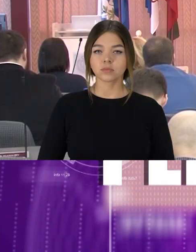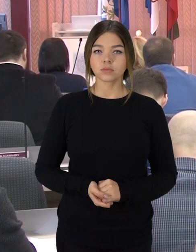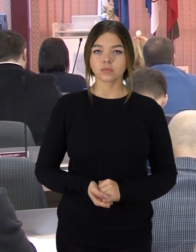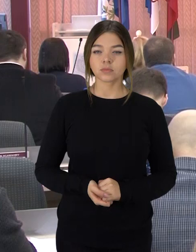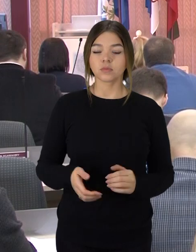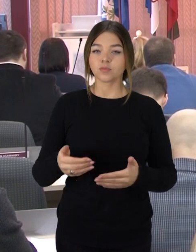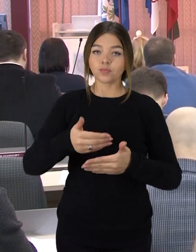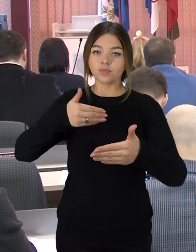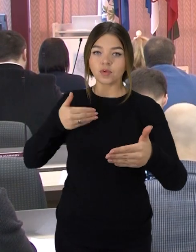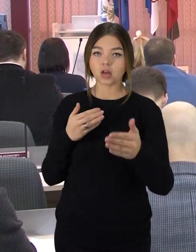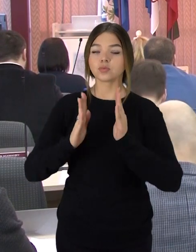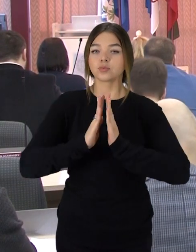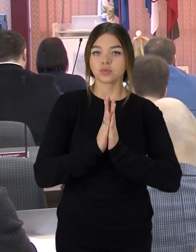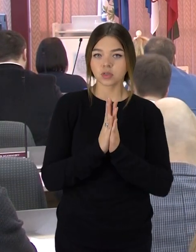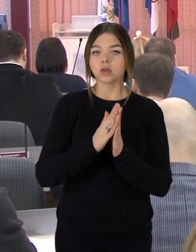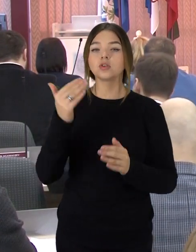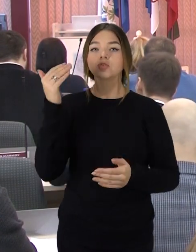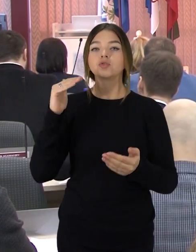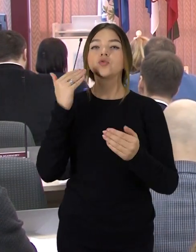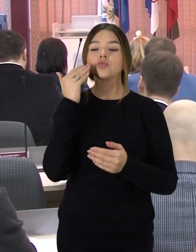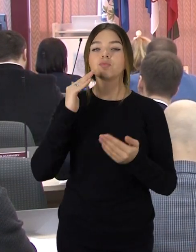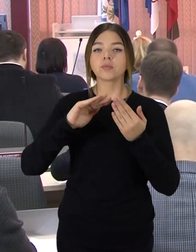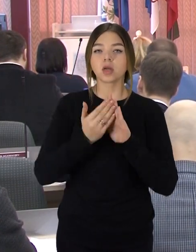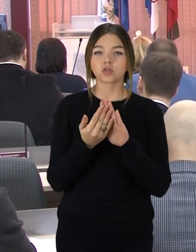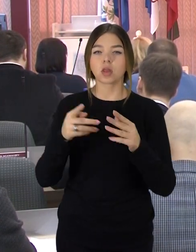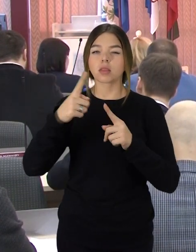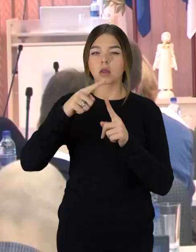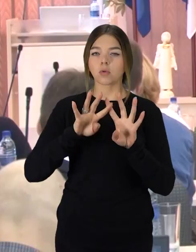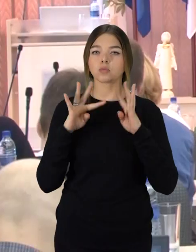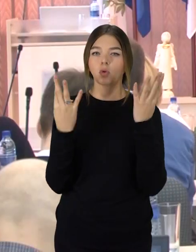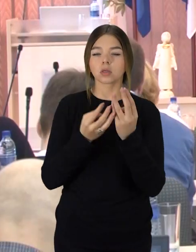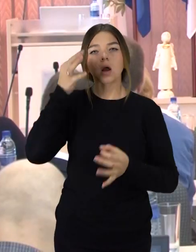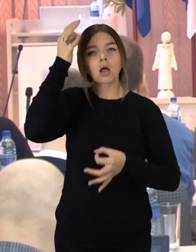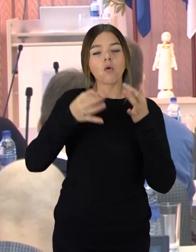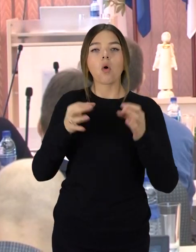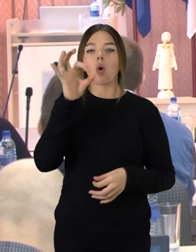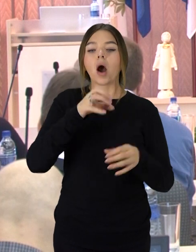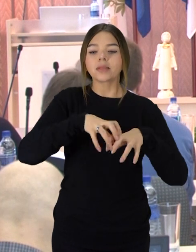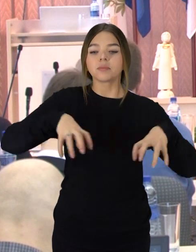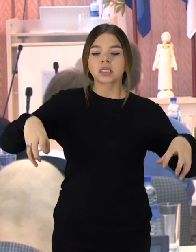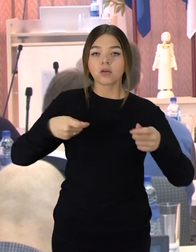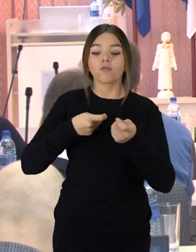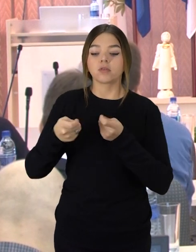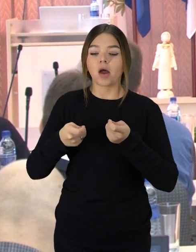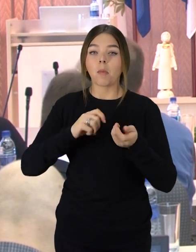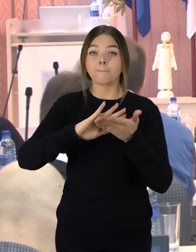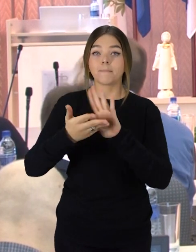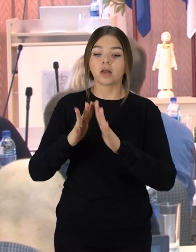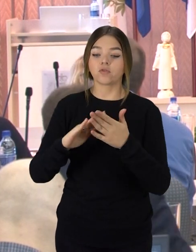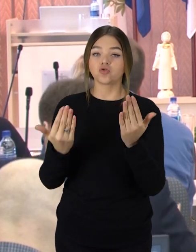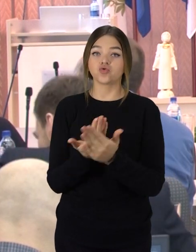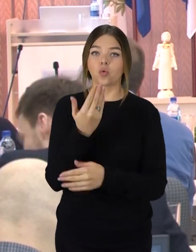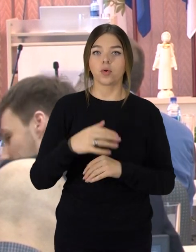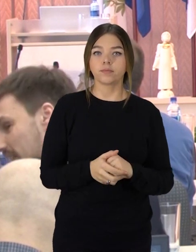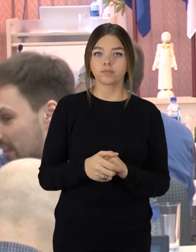Iš pat kučias įvyksančiame šiauliu miesto tarybos posėdėje bus varstomas klausimas dėl savivaldybės administracijos vadovybės pertvarkos. Bus